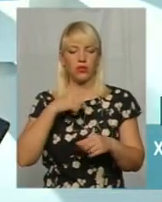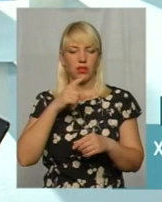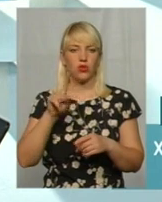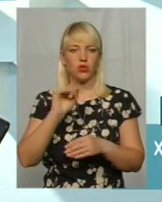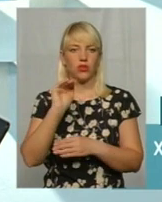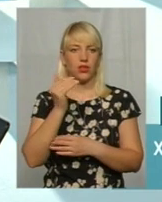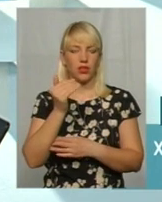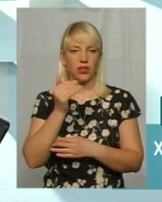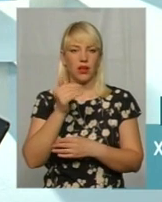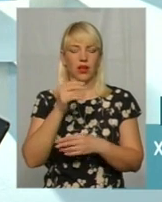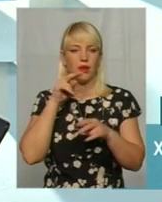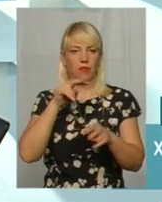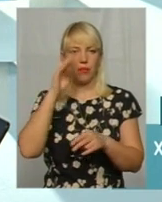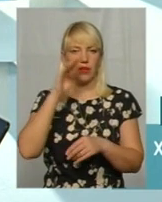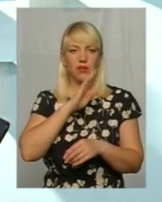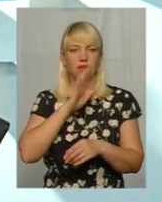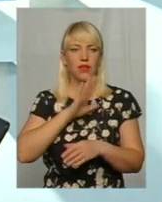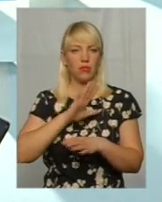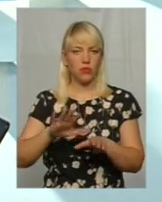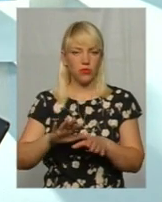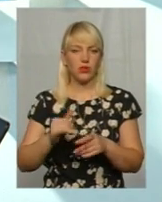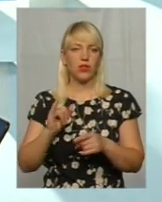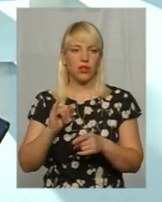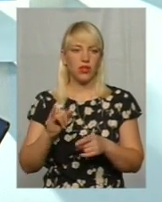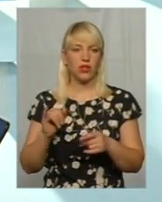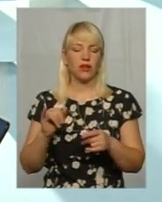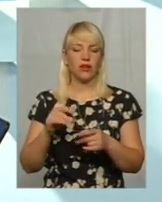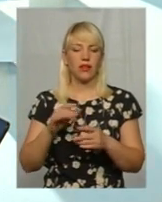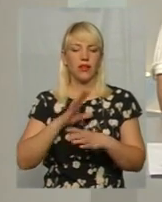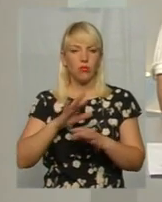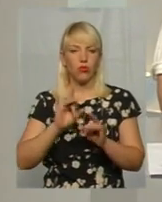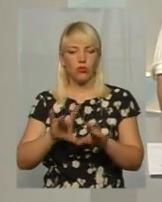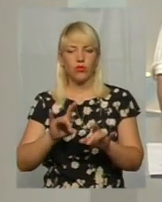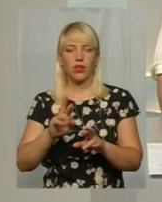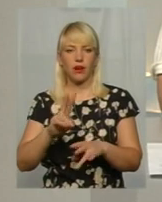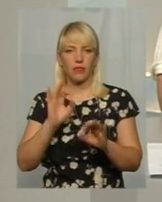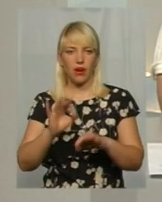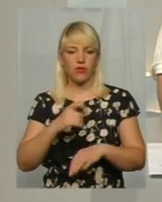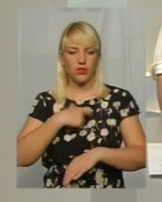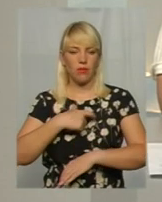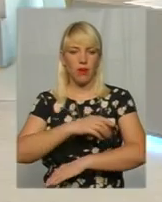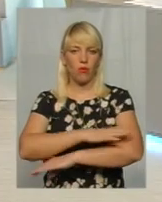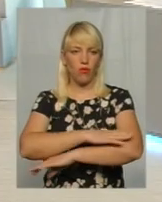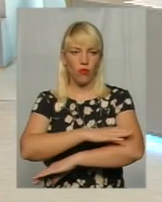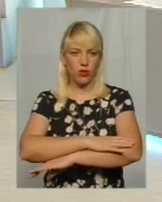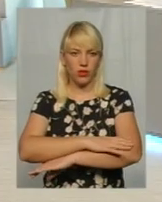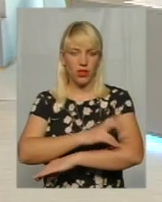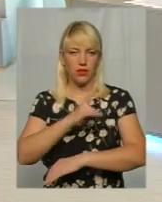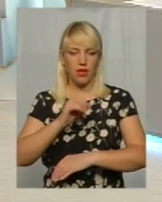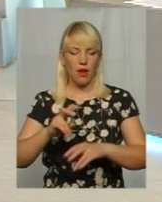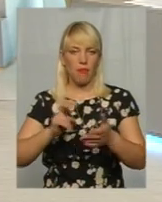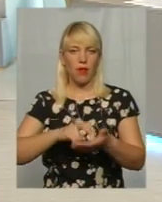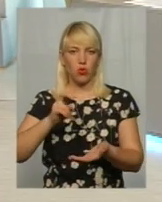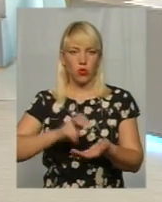дитиною і не дали для неї якихось вказівок щодо того, як себе треба поводити на батуті і так далі. З іншої сторони, знову ж таки, правила